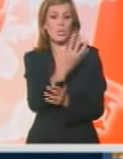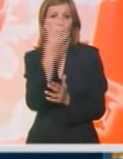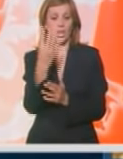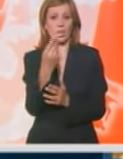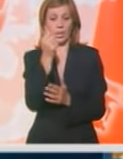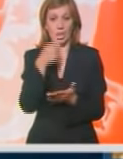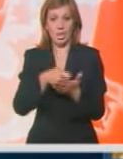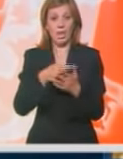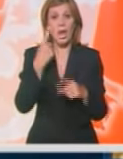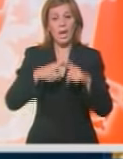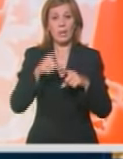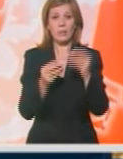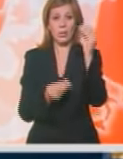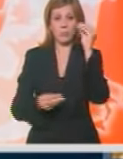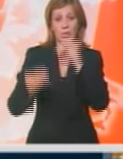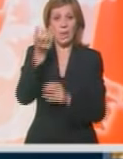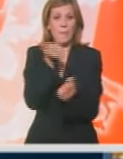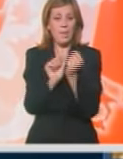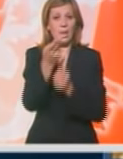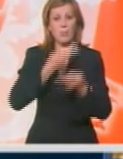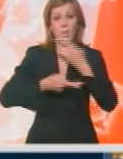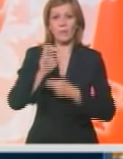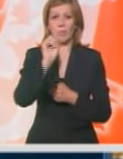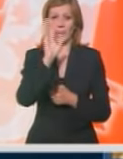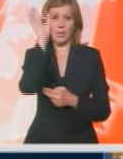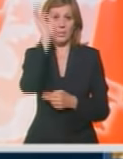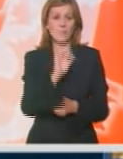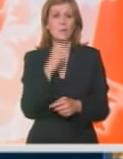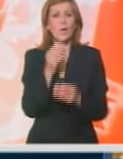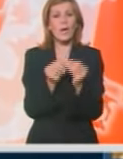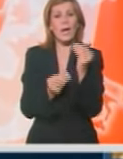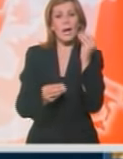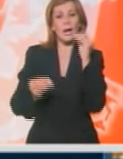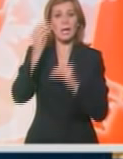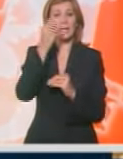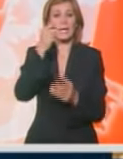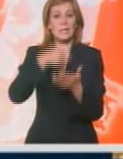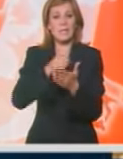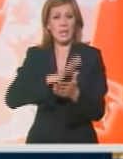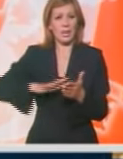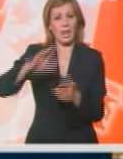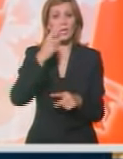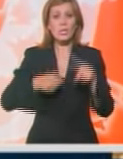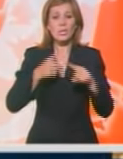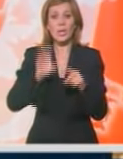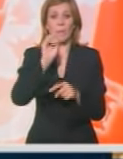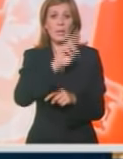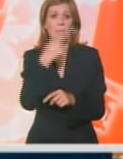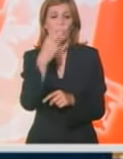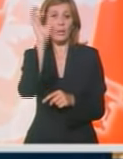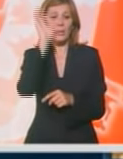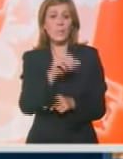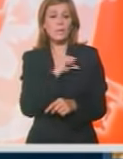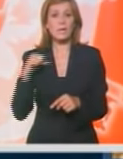dinara. Razlog poskupljenja peknestih proizvoda u proseku za 15% je rast cena žita u regionu za oko 15 do 20%, a